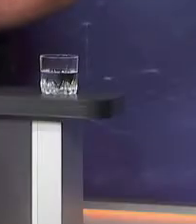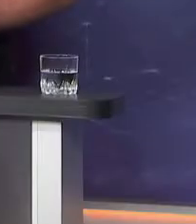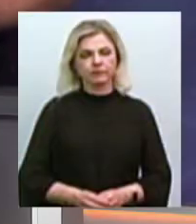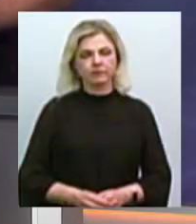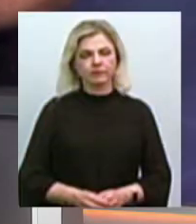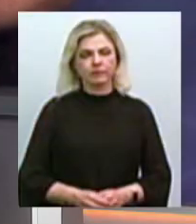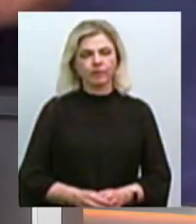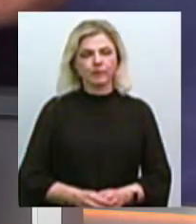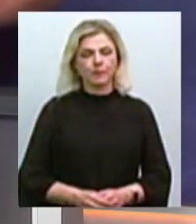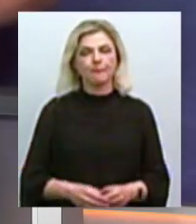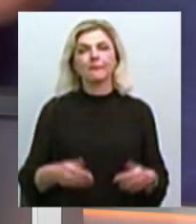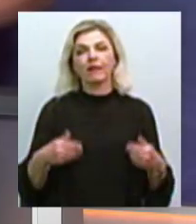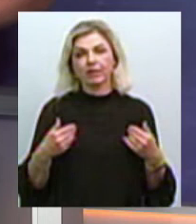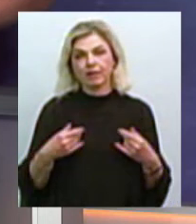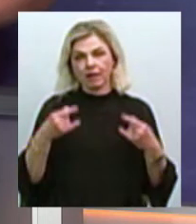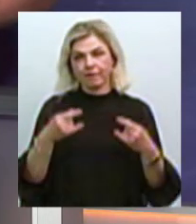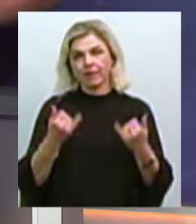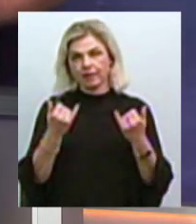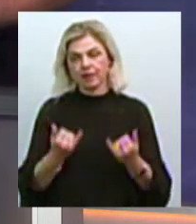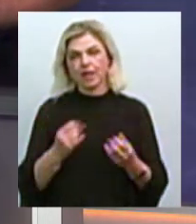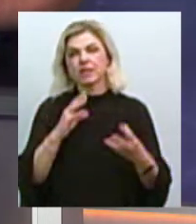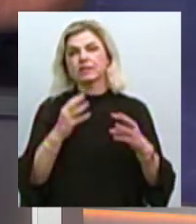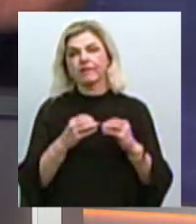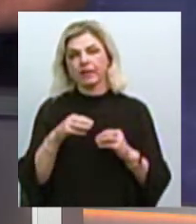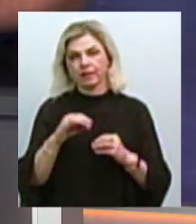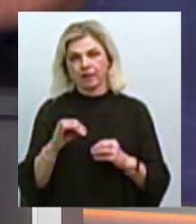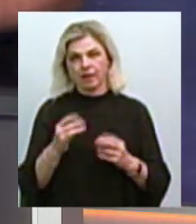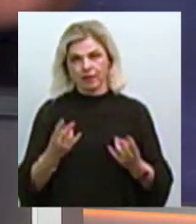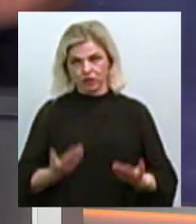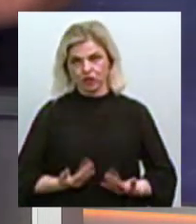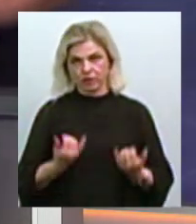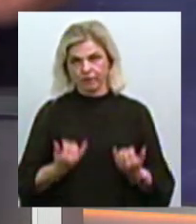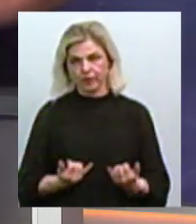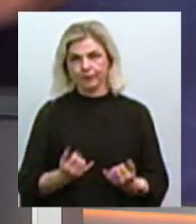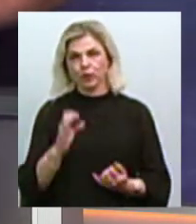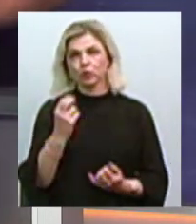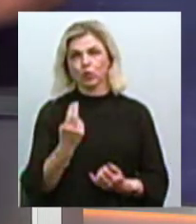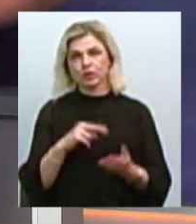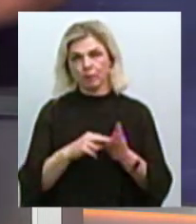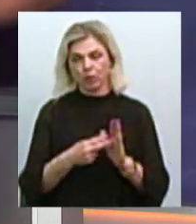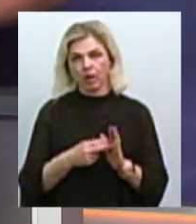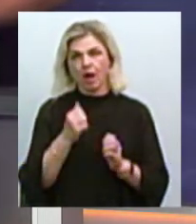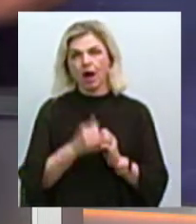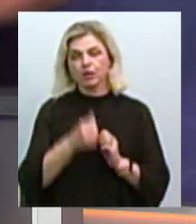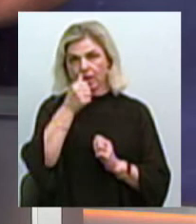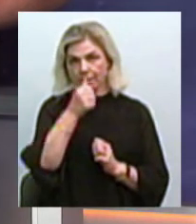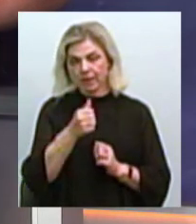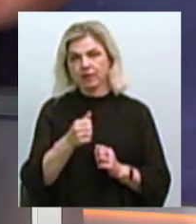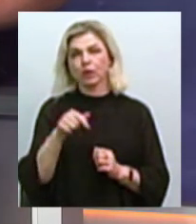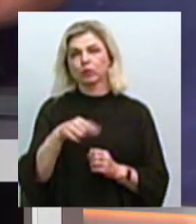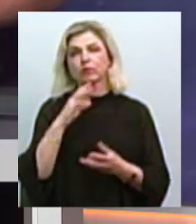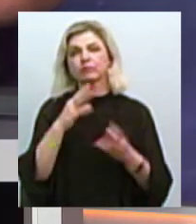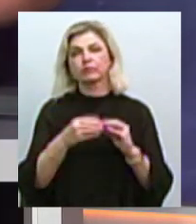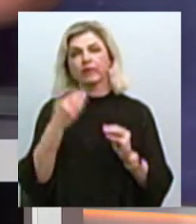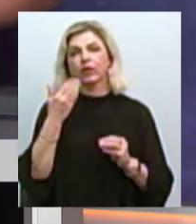Вітаю в прямому ефірі «Звіти на живо» – спеціальний проєкт. Щомісяця у цій студії звітують чиновники та керівники різних